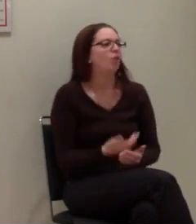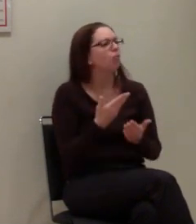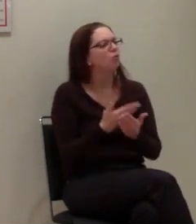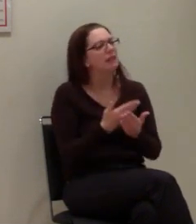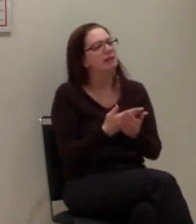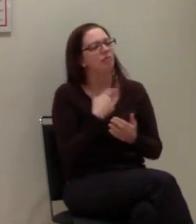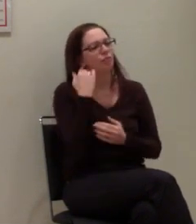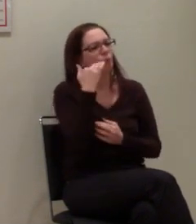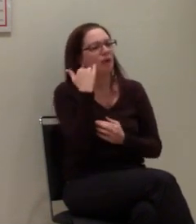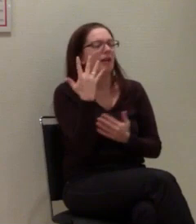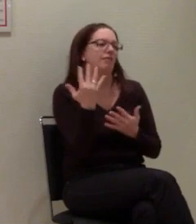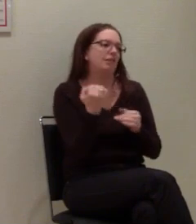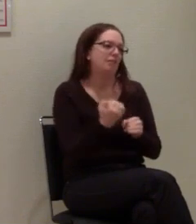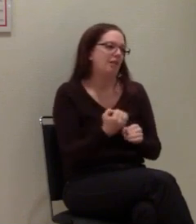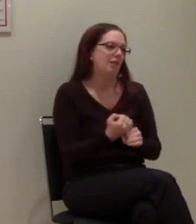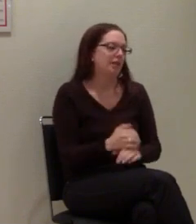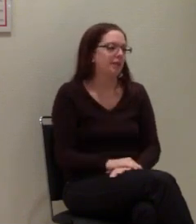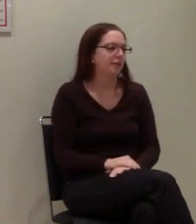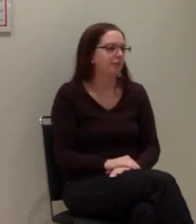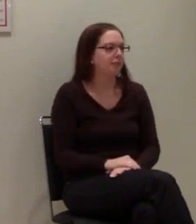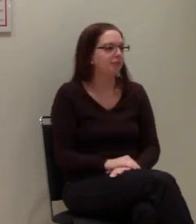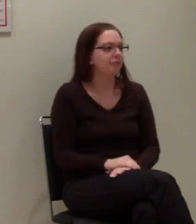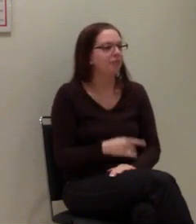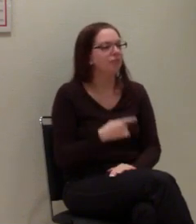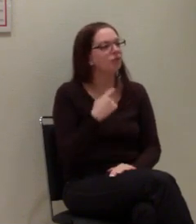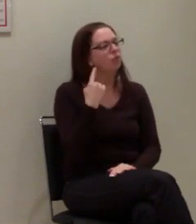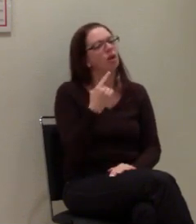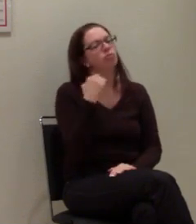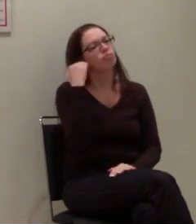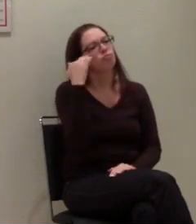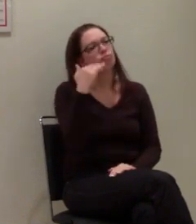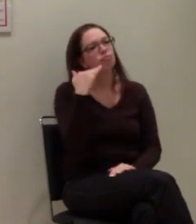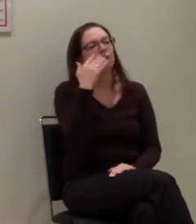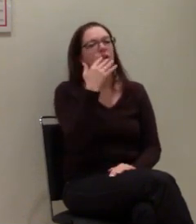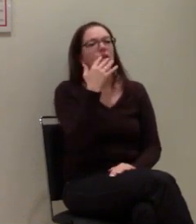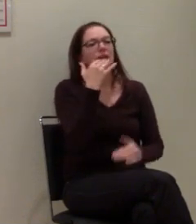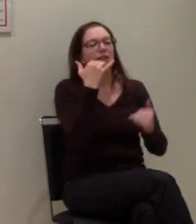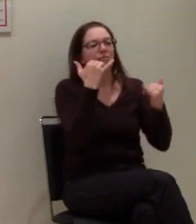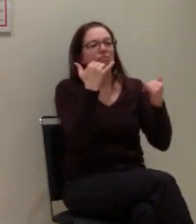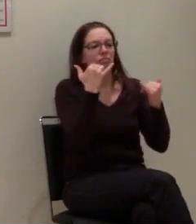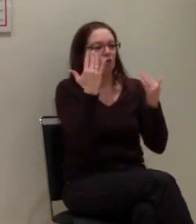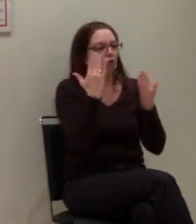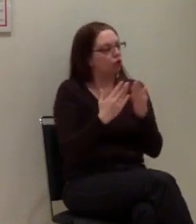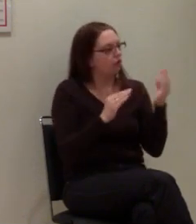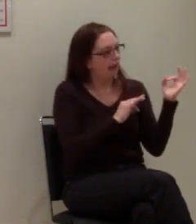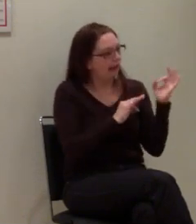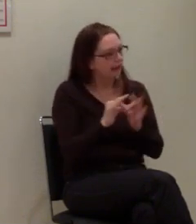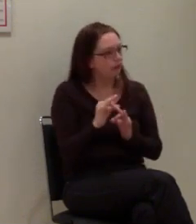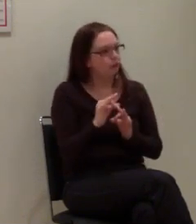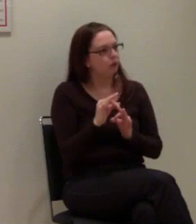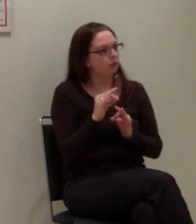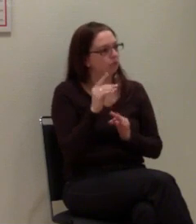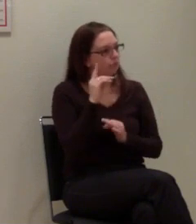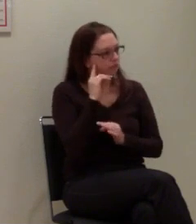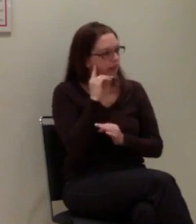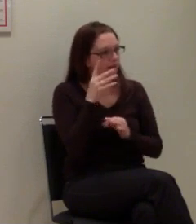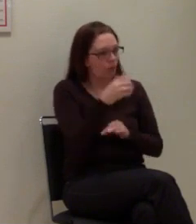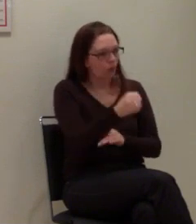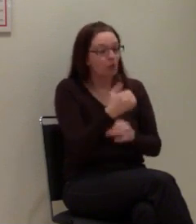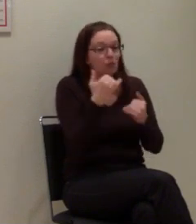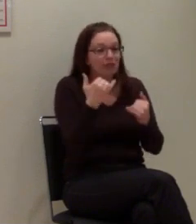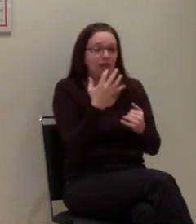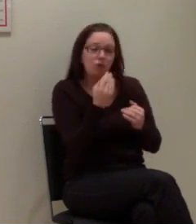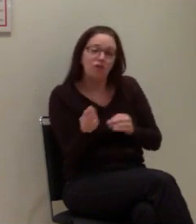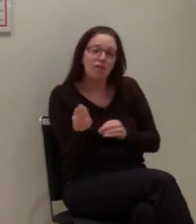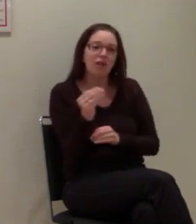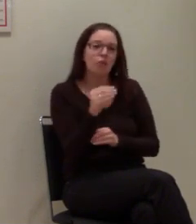Diese Plattform werden wir erweitern mit dem SMS-Notruf. Doch bevor ich darauf eingehe, möchte ich erstmal kurz darauf